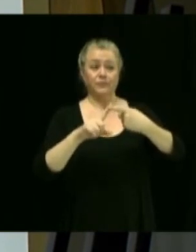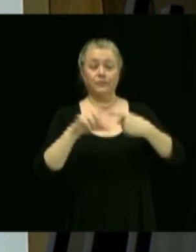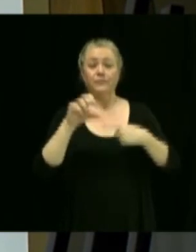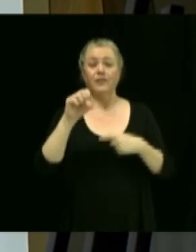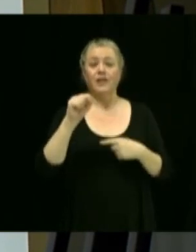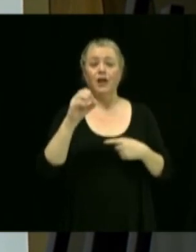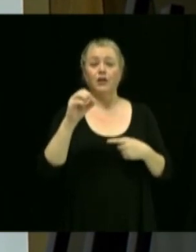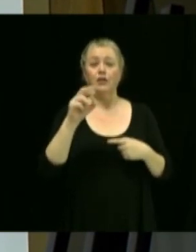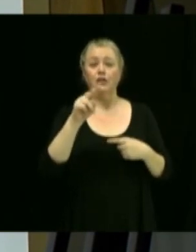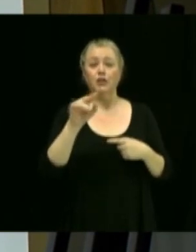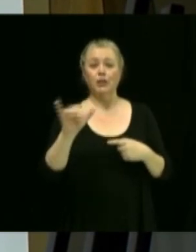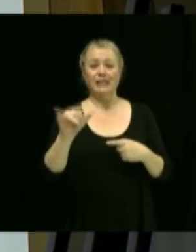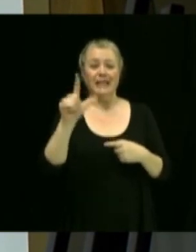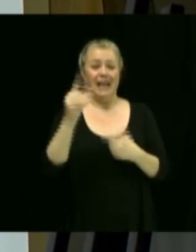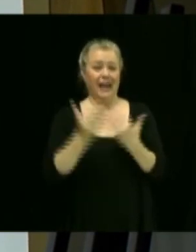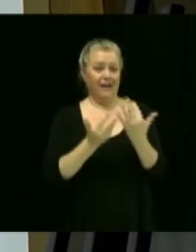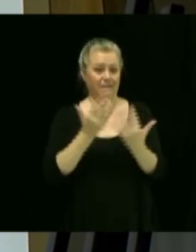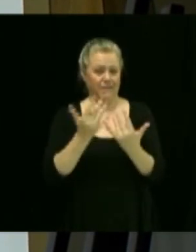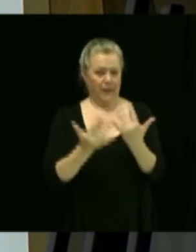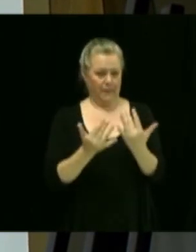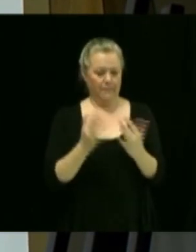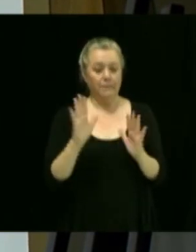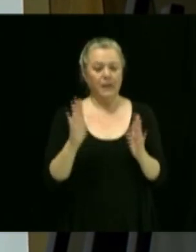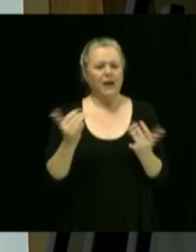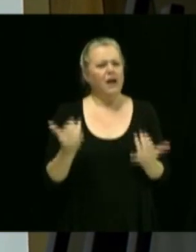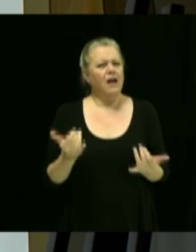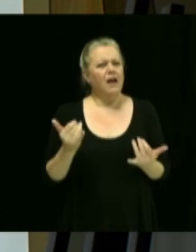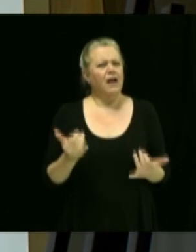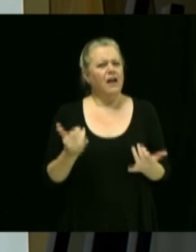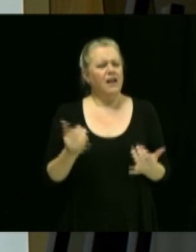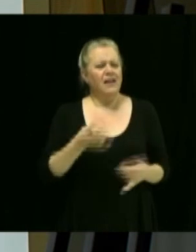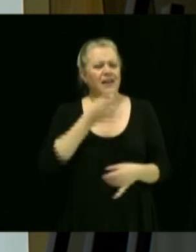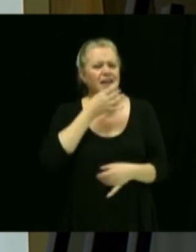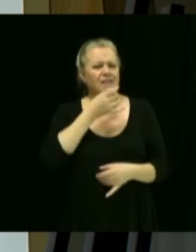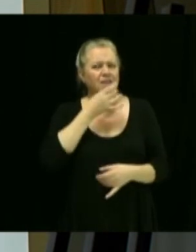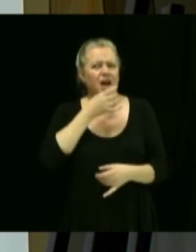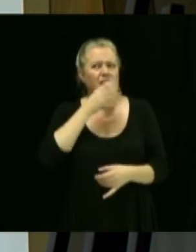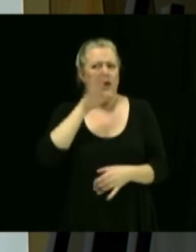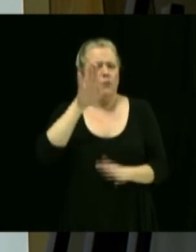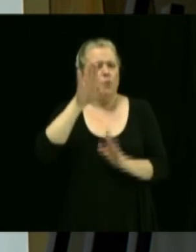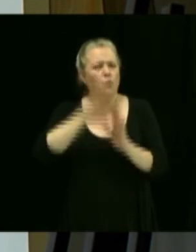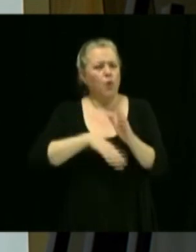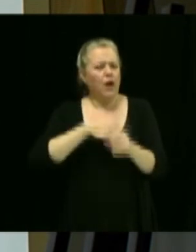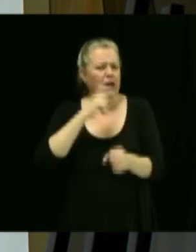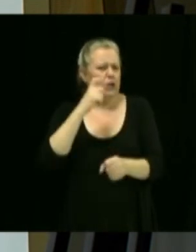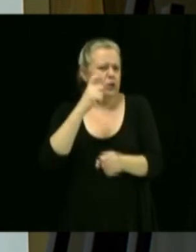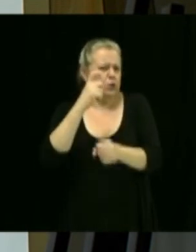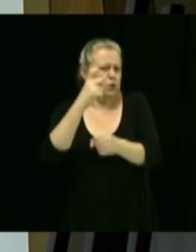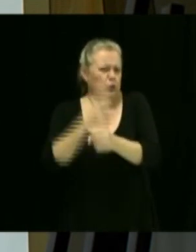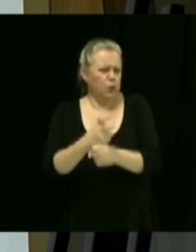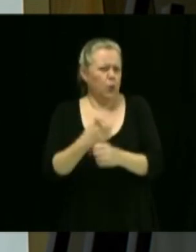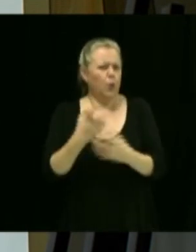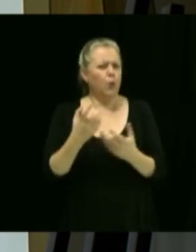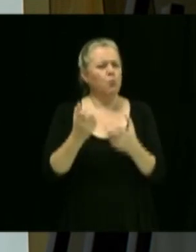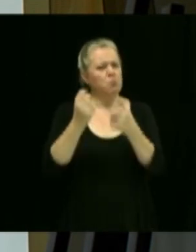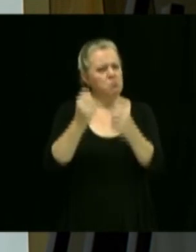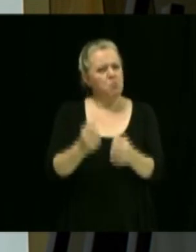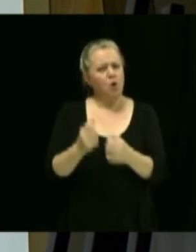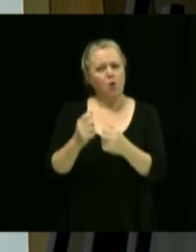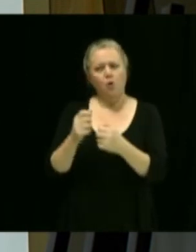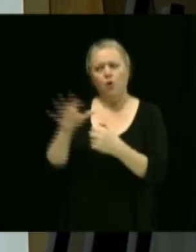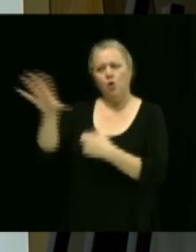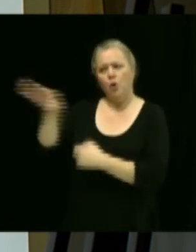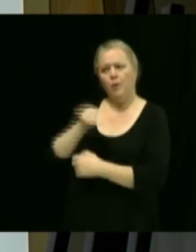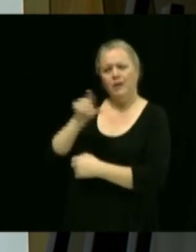Laflamme. Étant donné les hivers moins rigoureux, serait-ce le temps de faire comme la plupart des autres villes et de se doter d'une